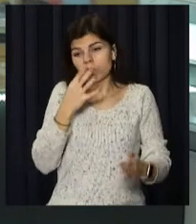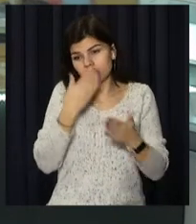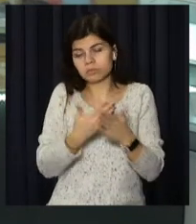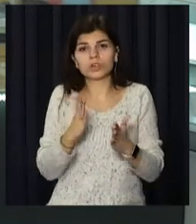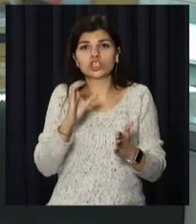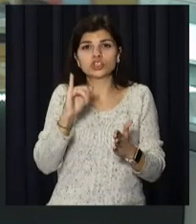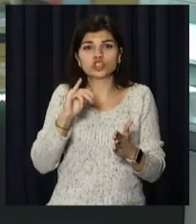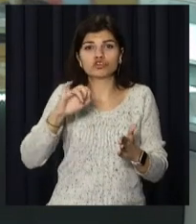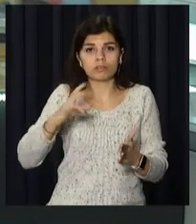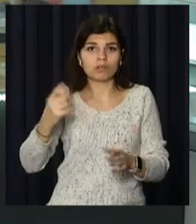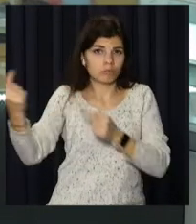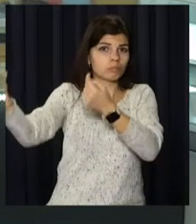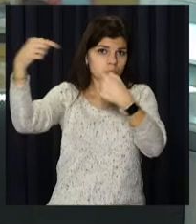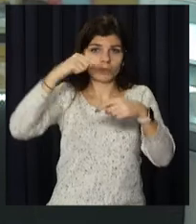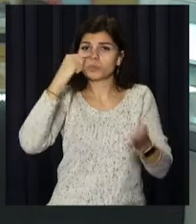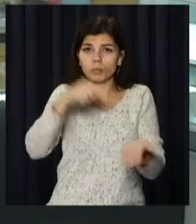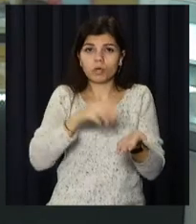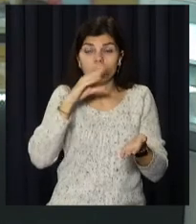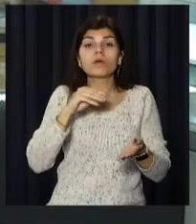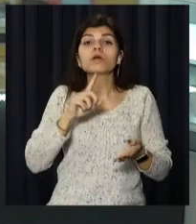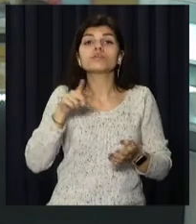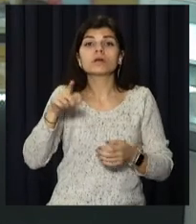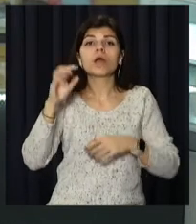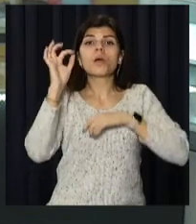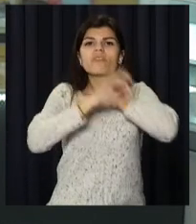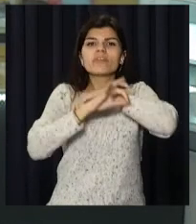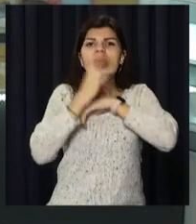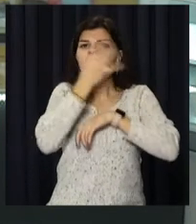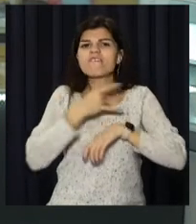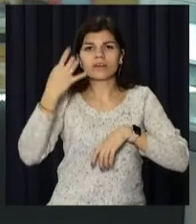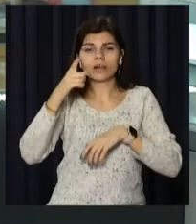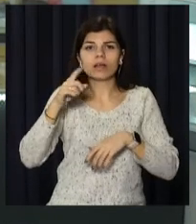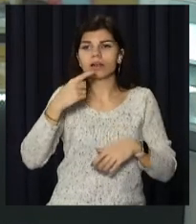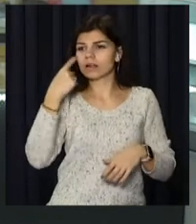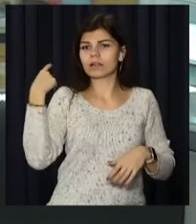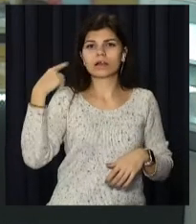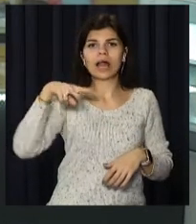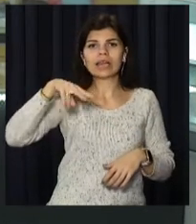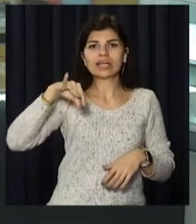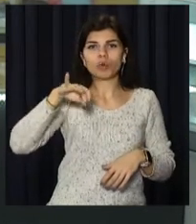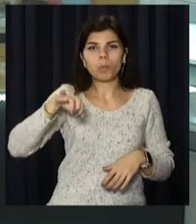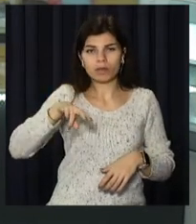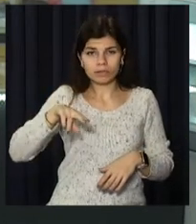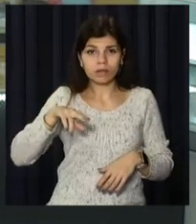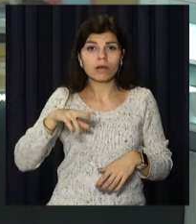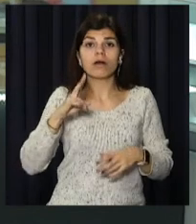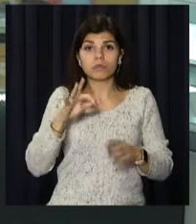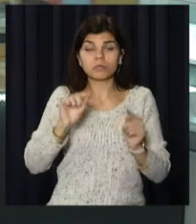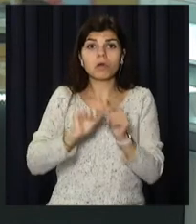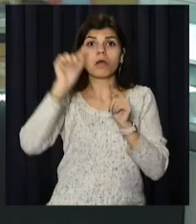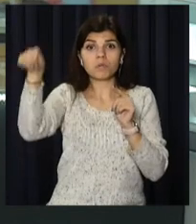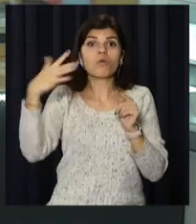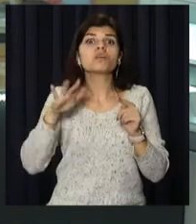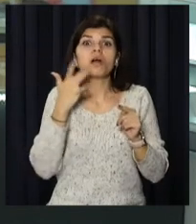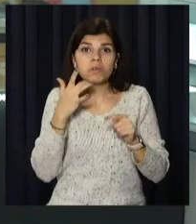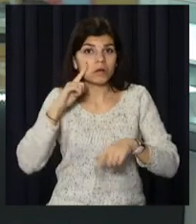наступного року. Нагадаємо, вперше його зафіксували в Південній Африці в листопаді. Проте перші випадки зараження вже діагностували в